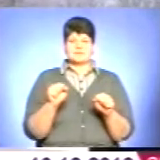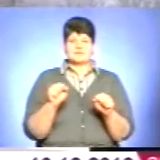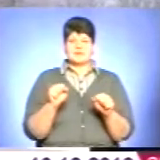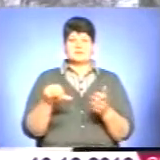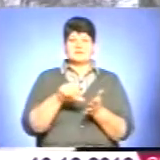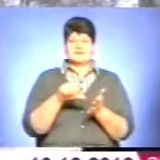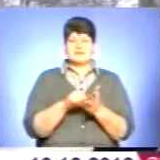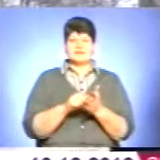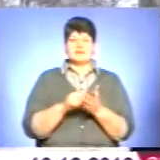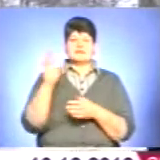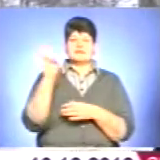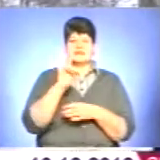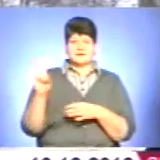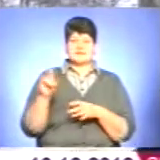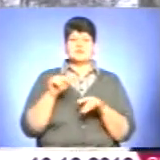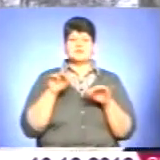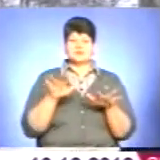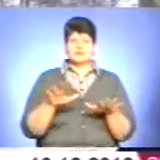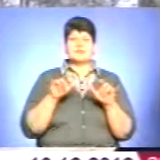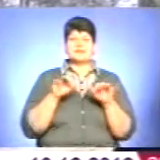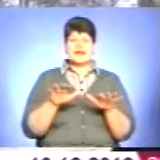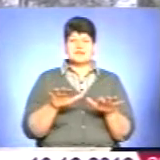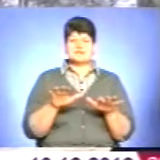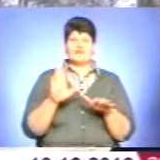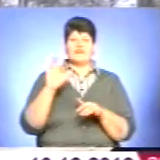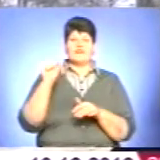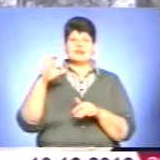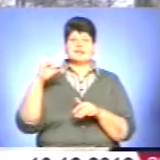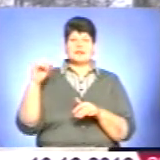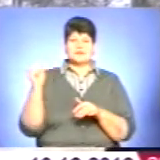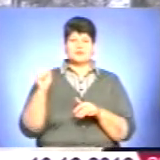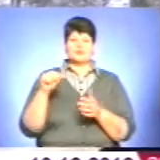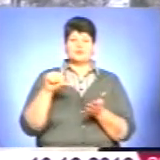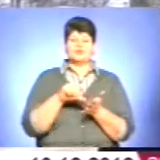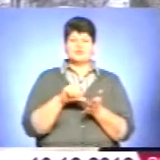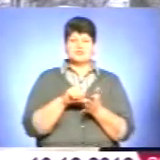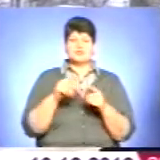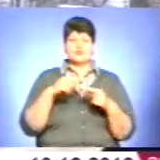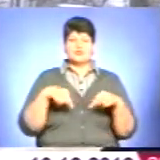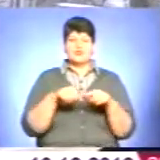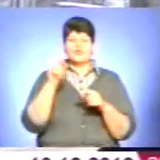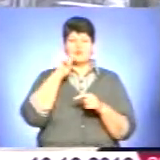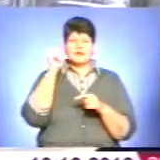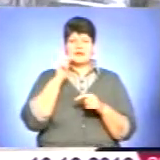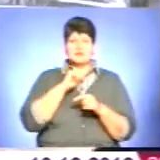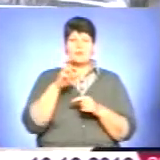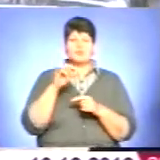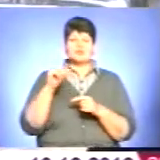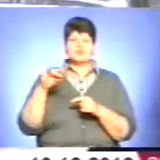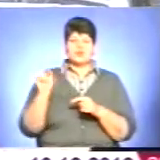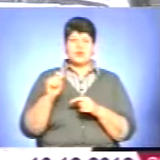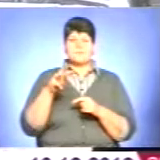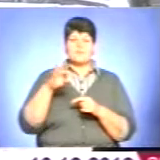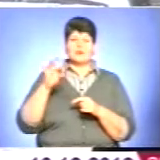представників церкви. Таким чином, діяльність василянського чину в Україні і, зокрема, Бучицького монастиря,